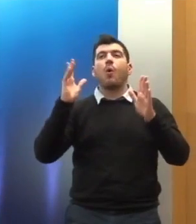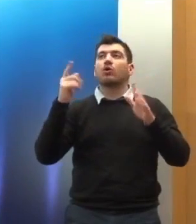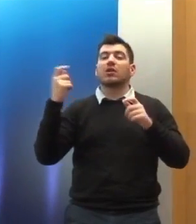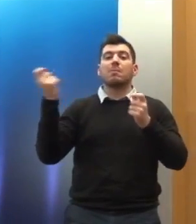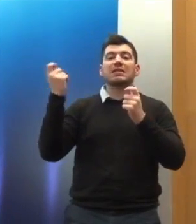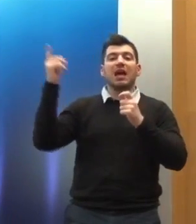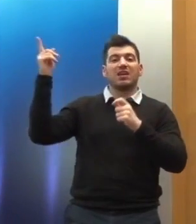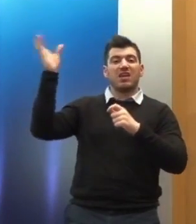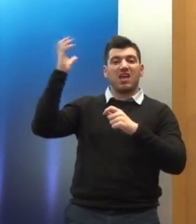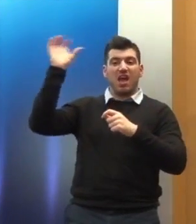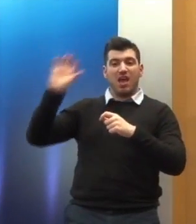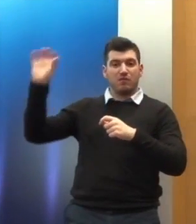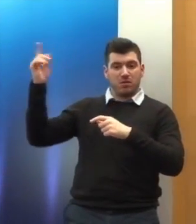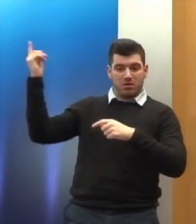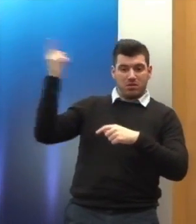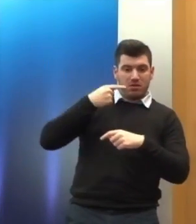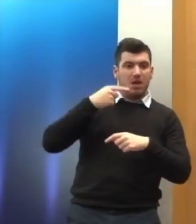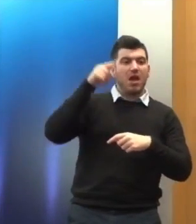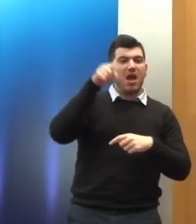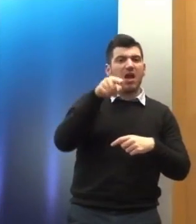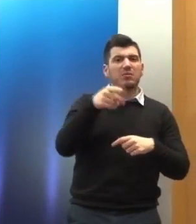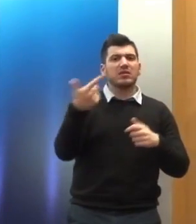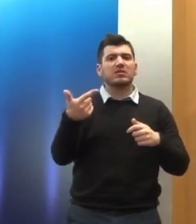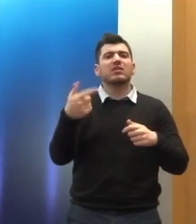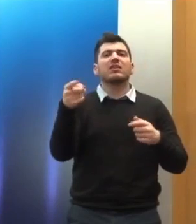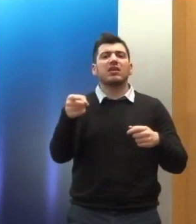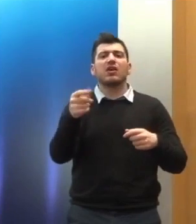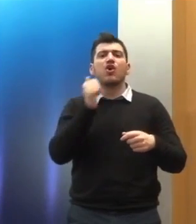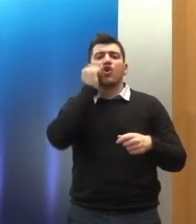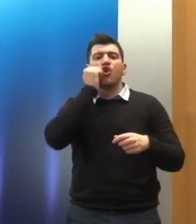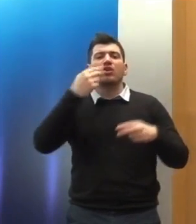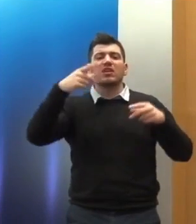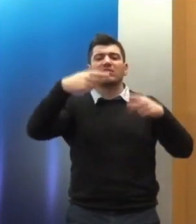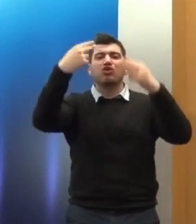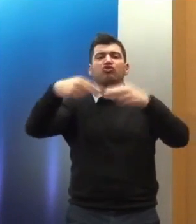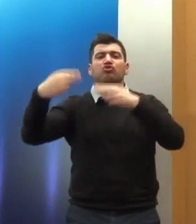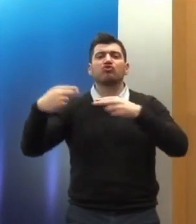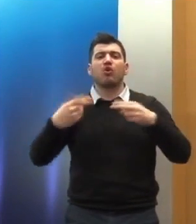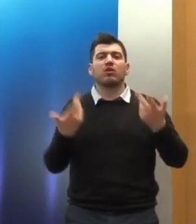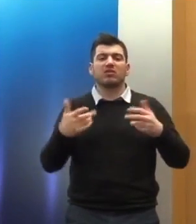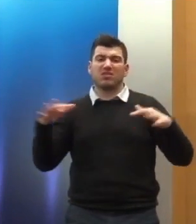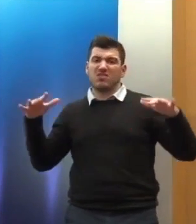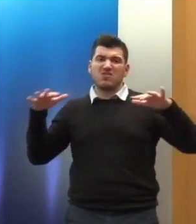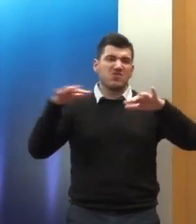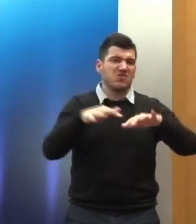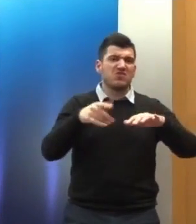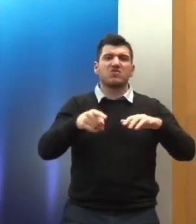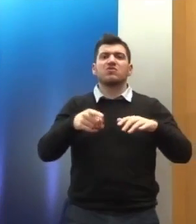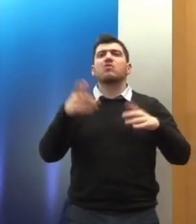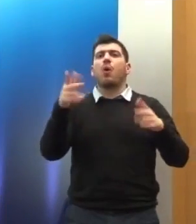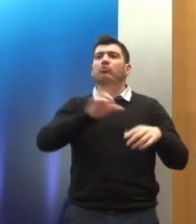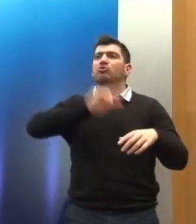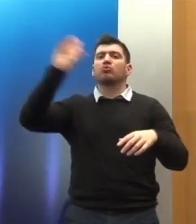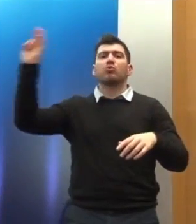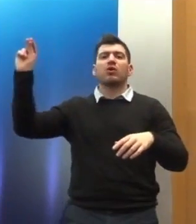κάνουμε τα νησιά buffer zones όπως πολλές δυστυχώς με κινησμό χώρες της Ευρωπαϊκής Ένωσης έχουν επιλέξει να